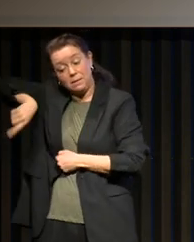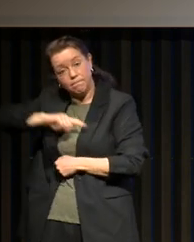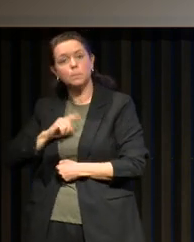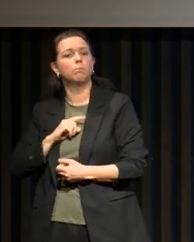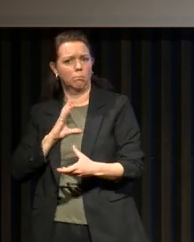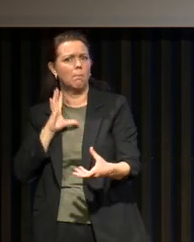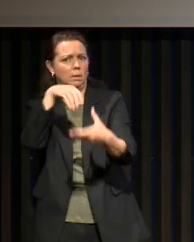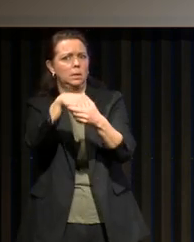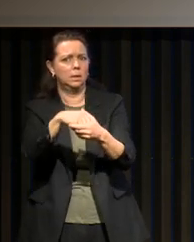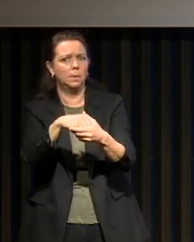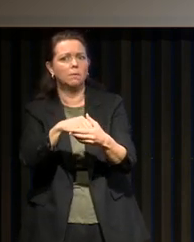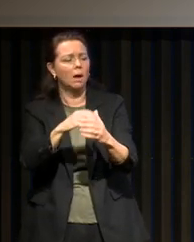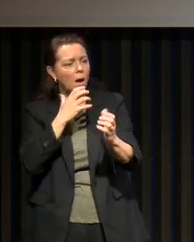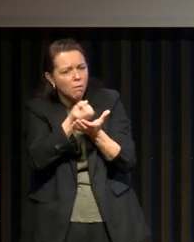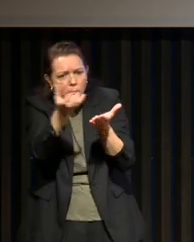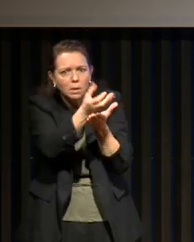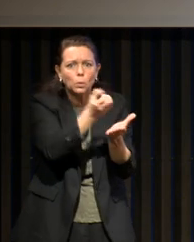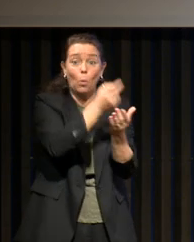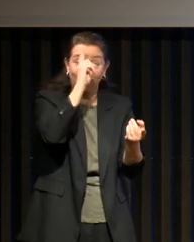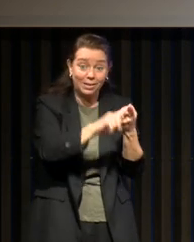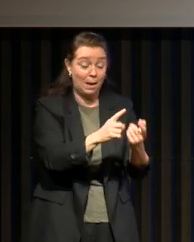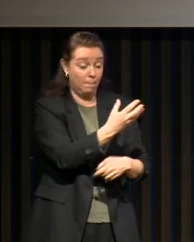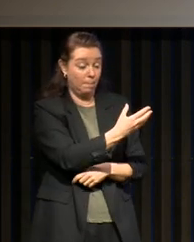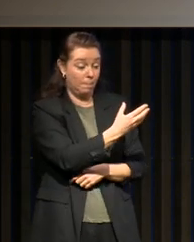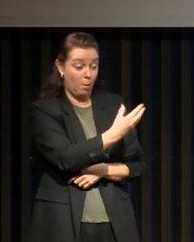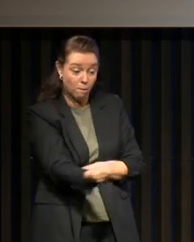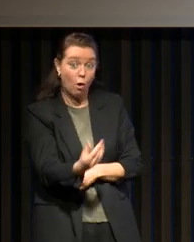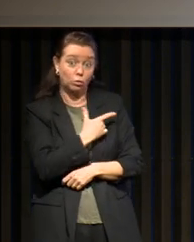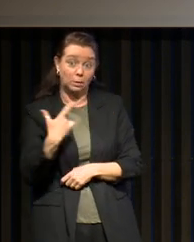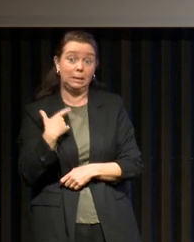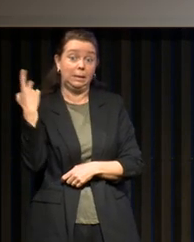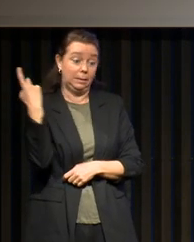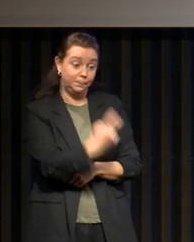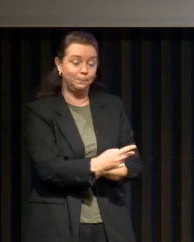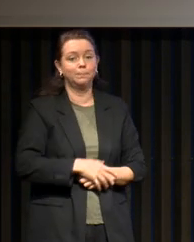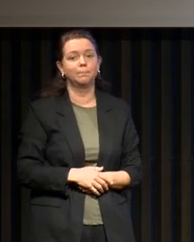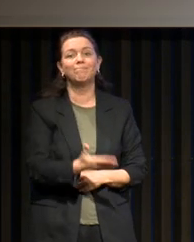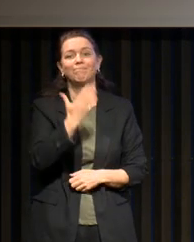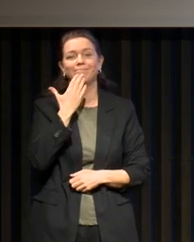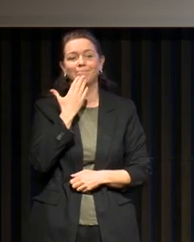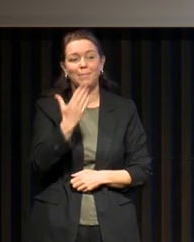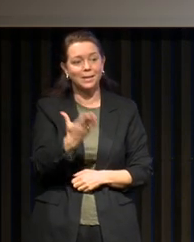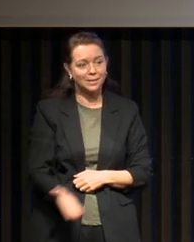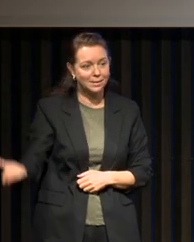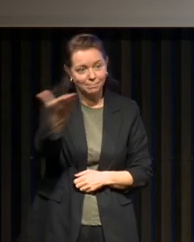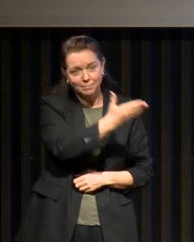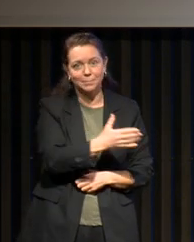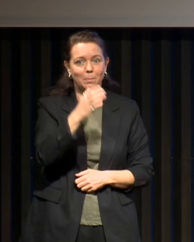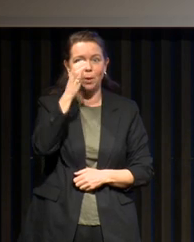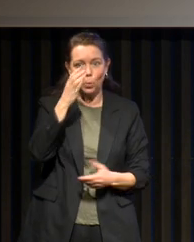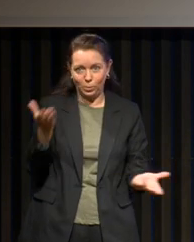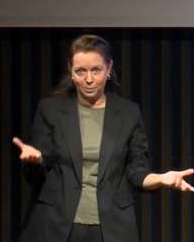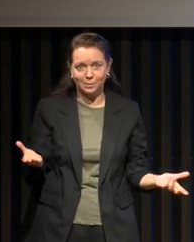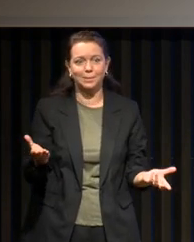Zoom sur la santé des enfants. Merci pour votre attention